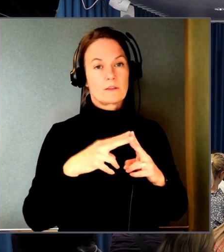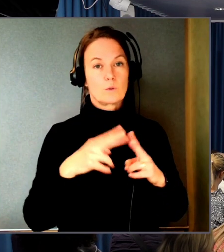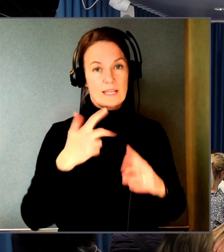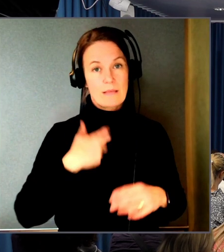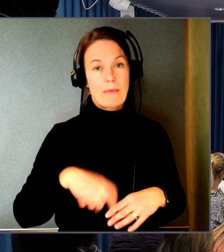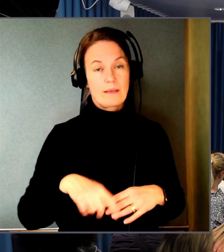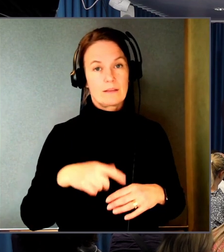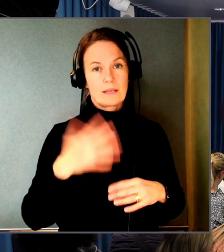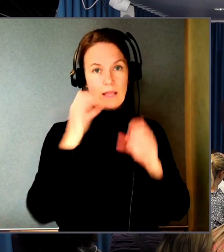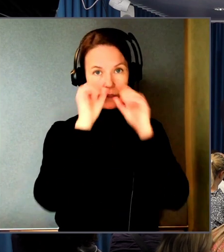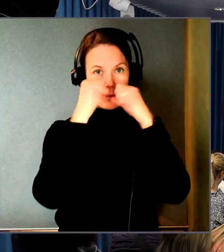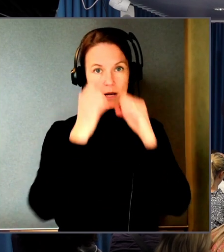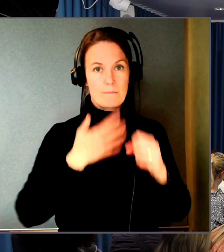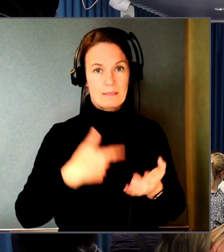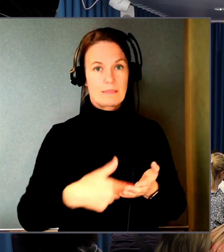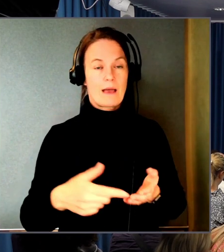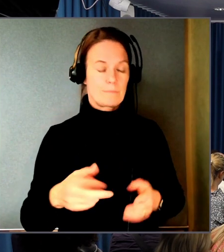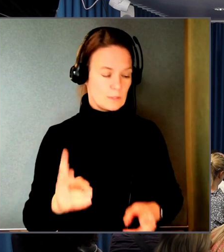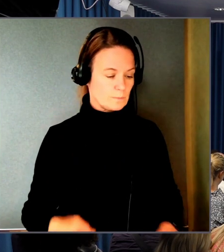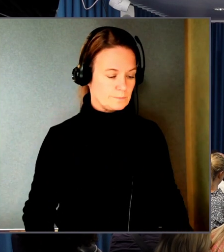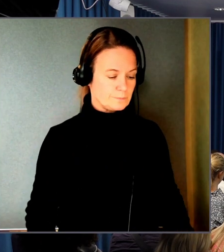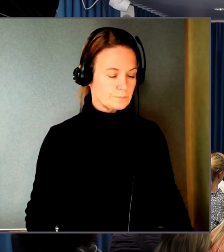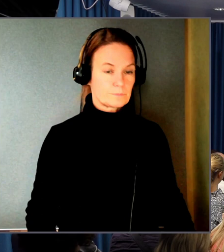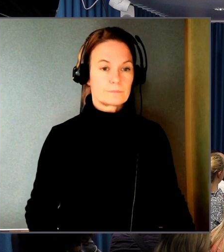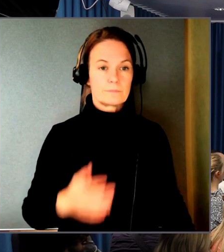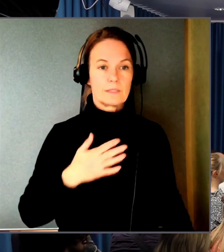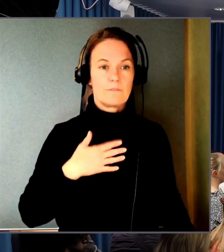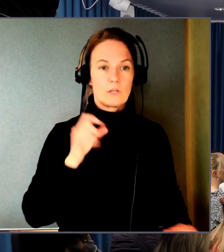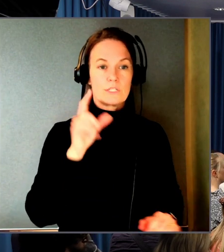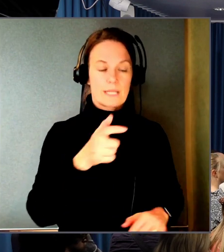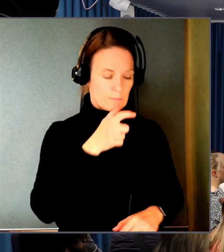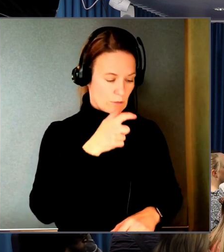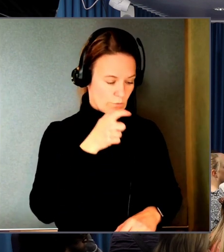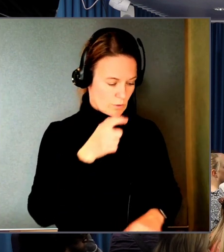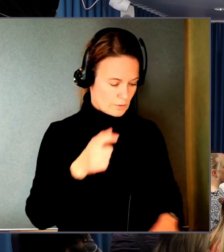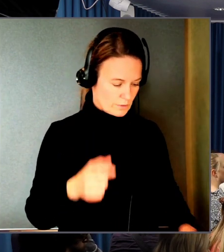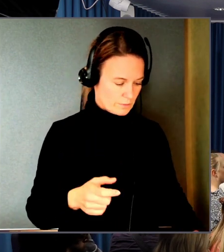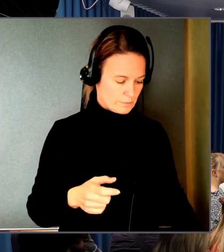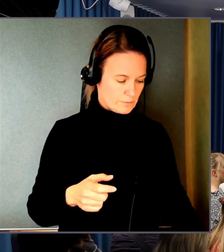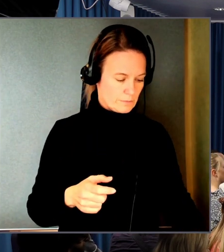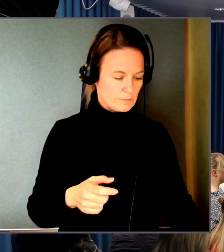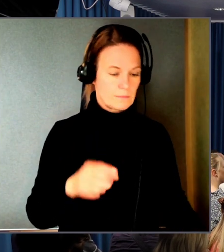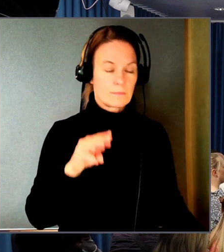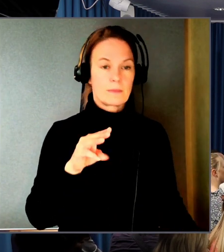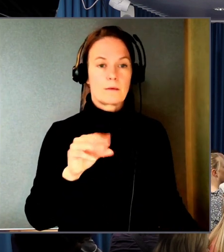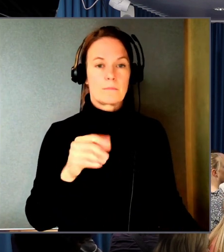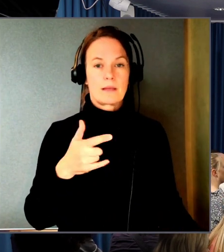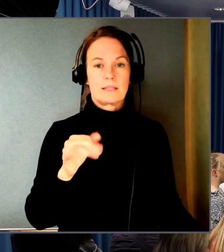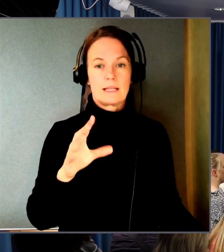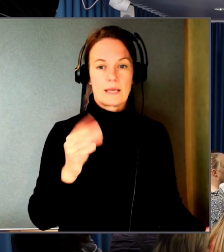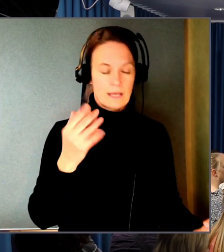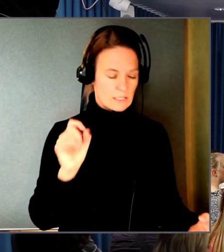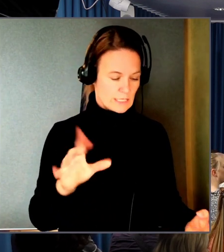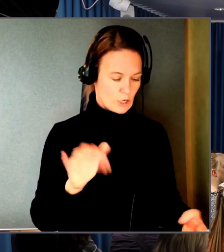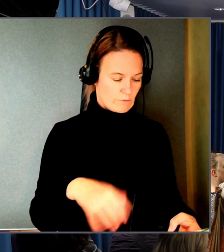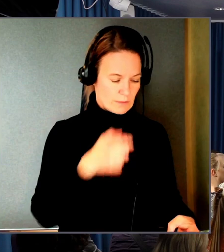Det går att googla mitt namn eller så. Tack. Vill du skicka över micken? Eller Matilda kan skicka över micken till Katarina. Så får vi